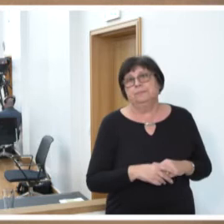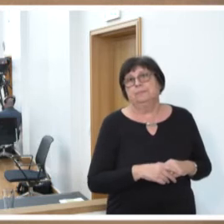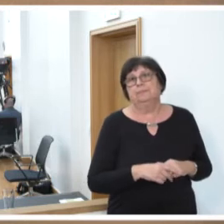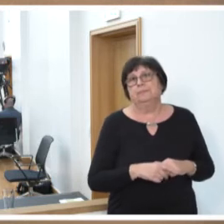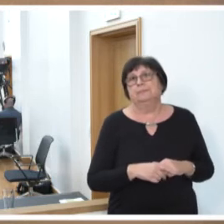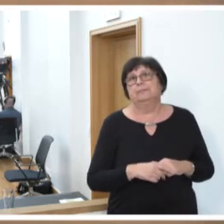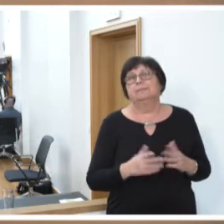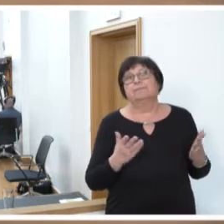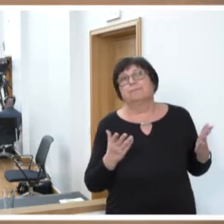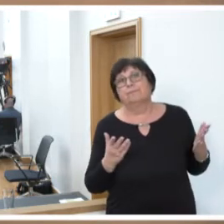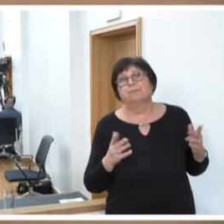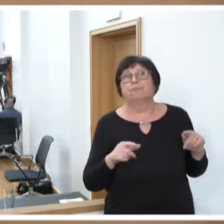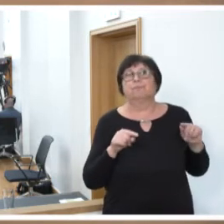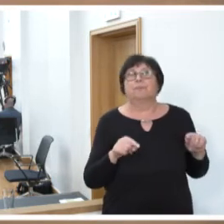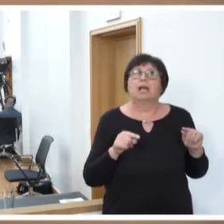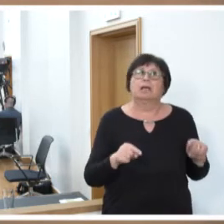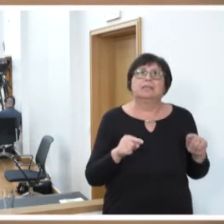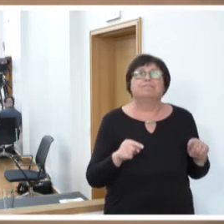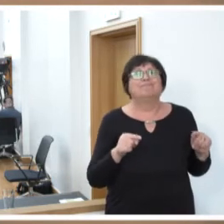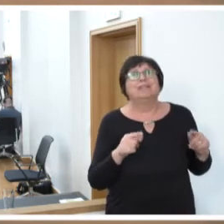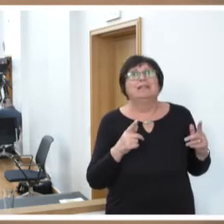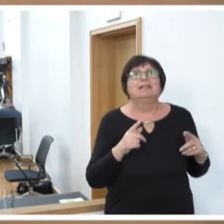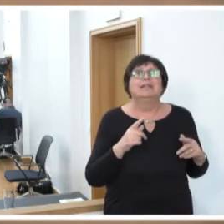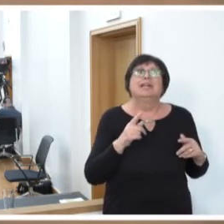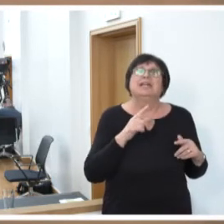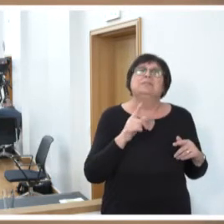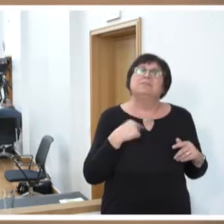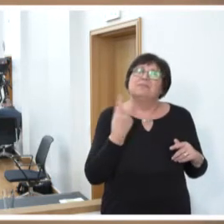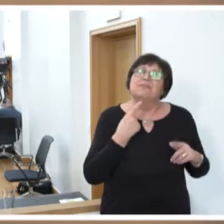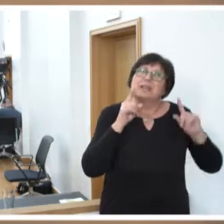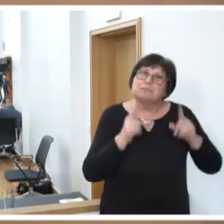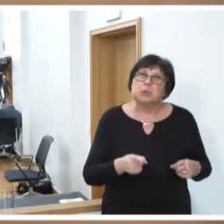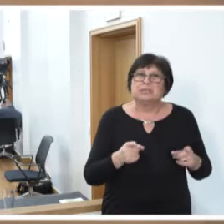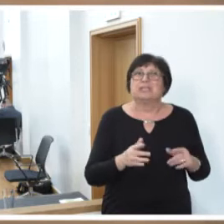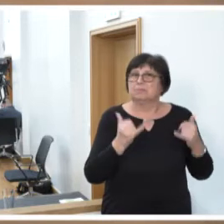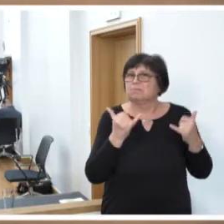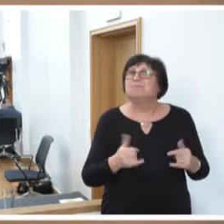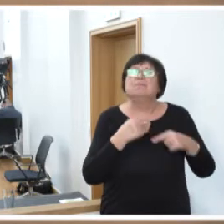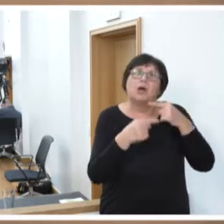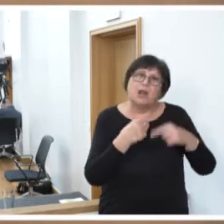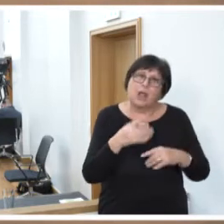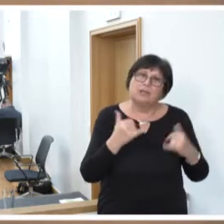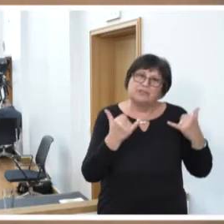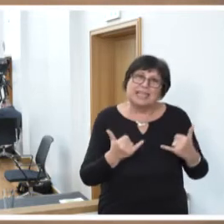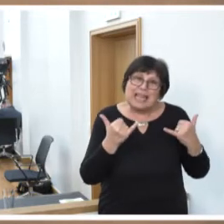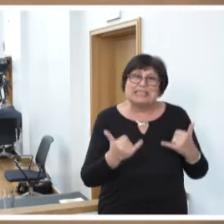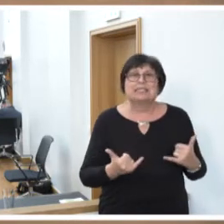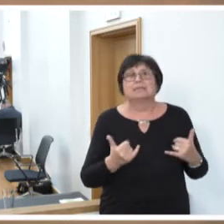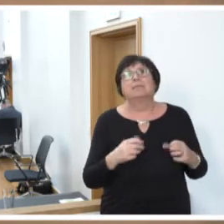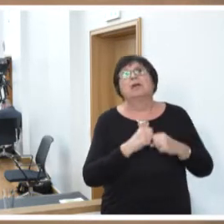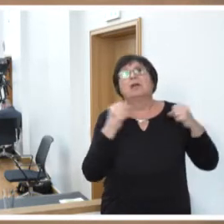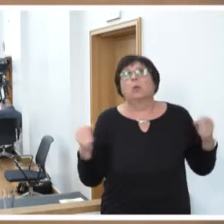Und da sagen wir müssen, das ist ja jetzt im Gang, auch mit den großen